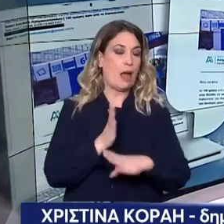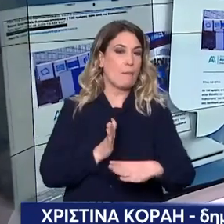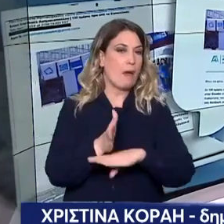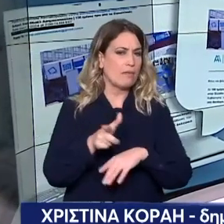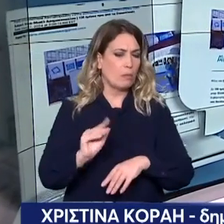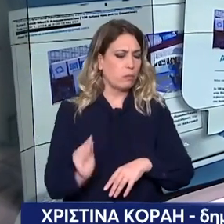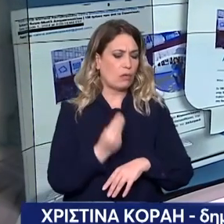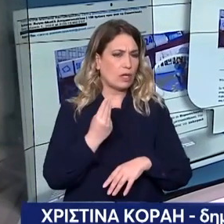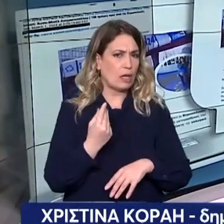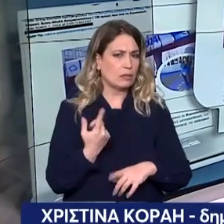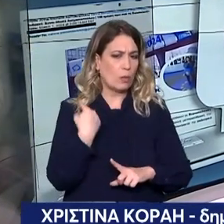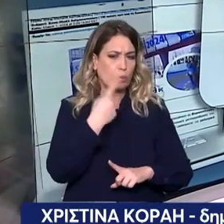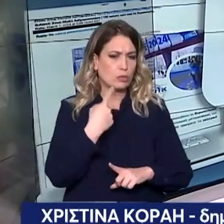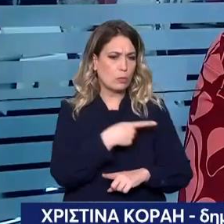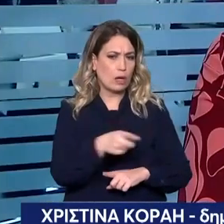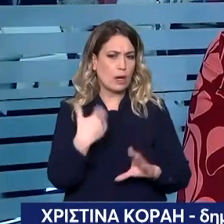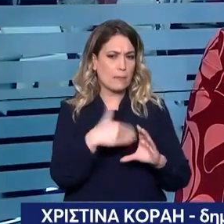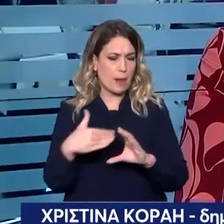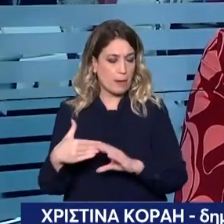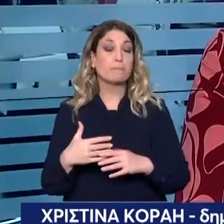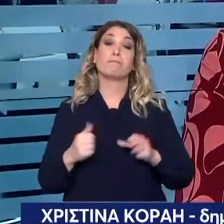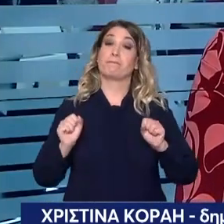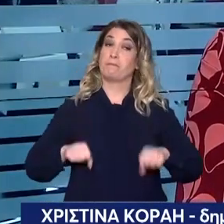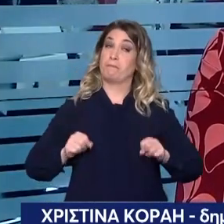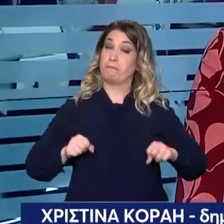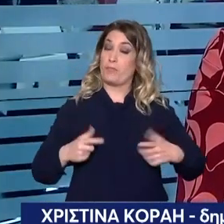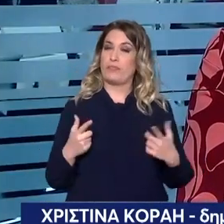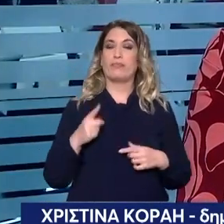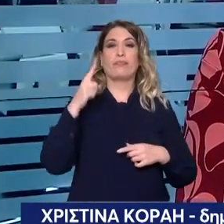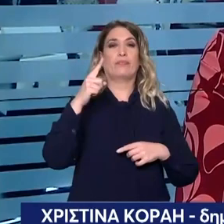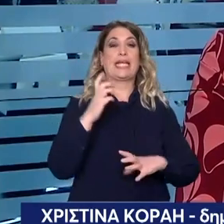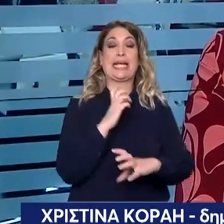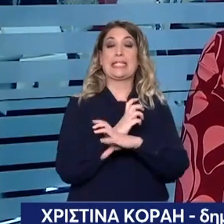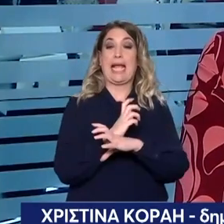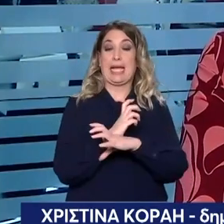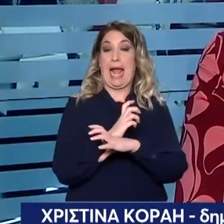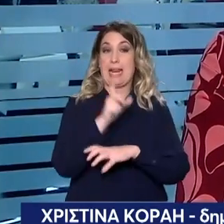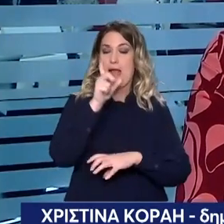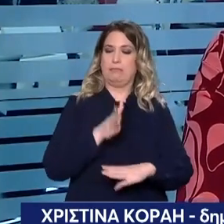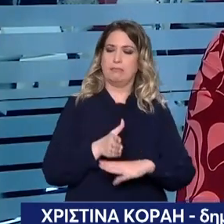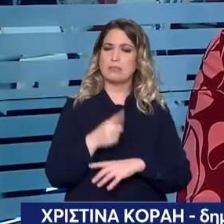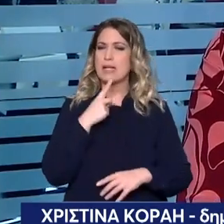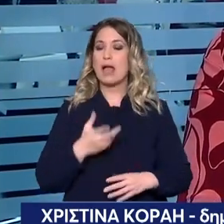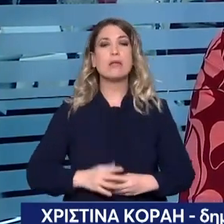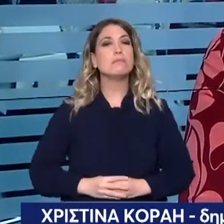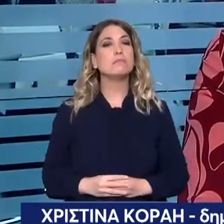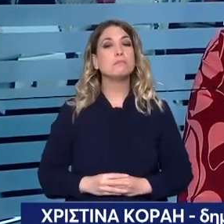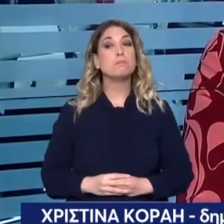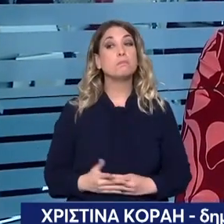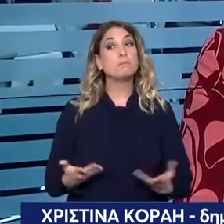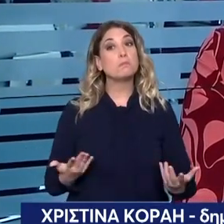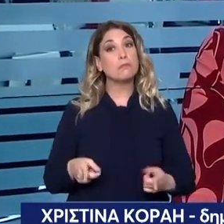Έχουμε λοιπόν εισαγγελική παρέμβαση προκειμένου να διαρευνηθούν κατά πόσο διαπράχθηκαν τα δικήματα